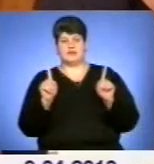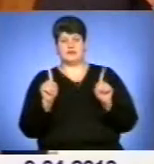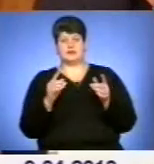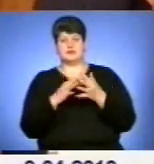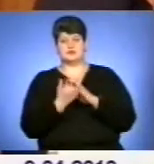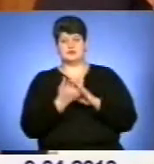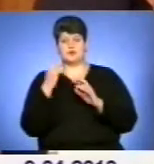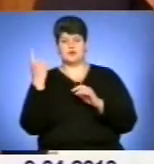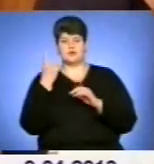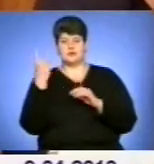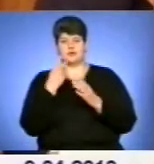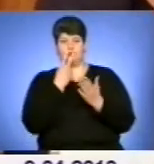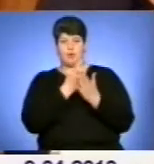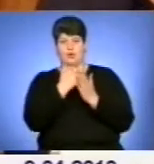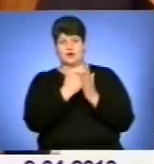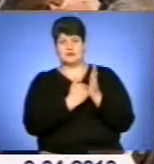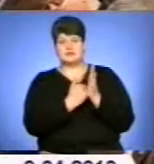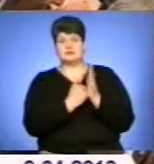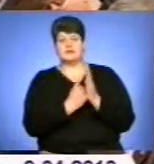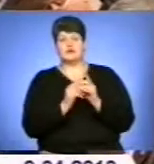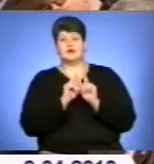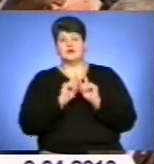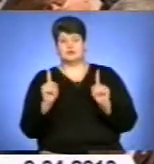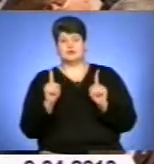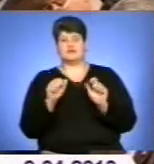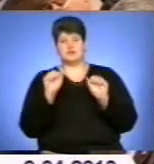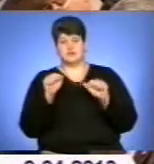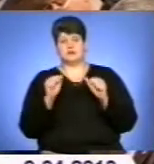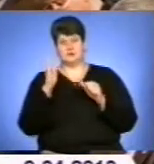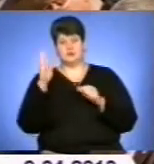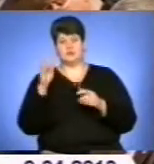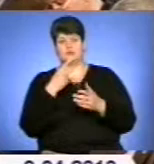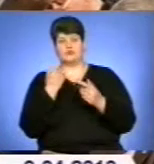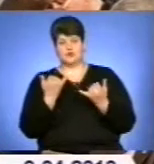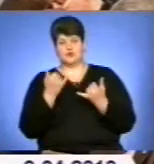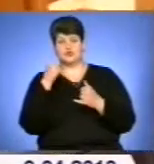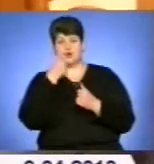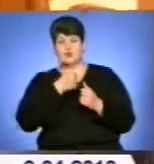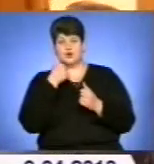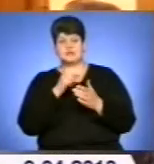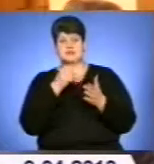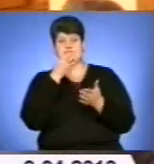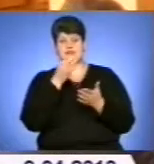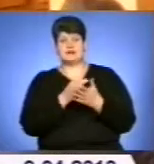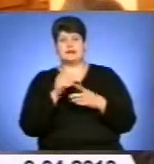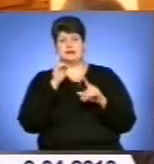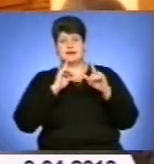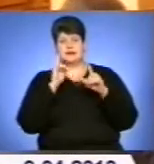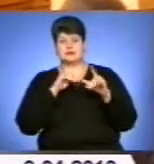-промислового виробництва. Позитивні тенденції спостерігаються і в нинішньому році. Зазначена на раді заступник голови